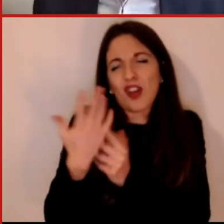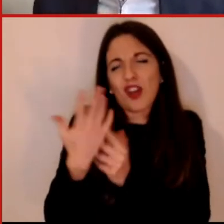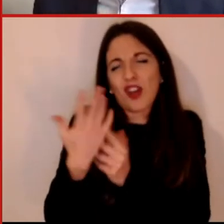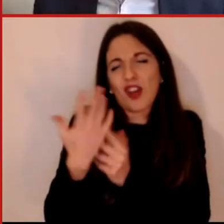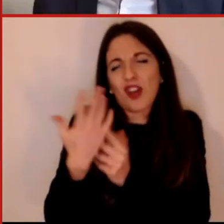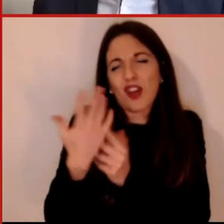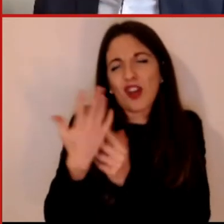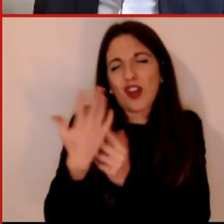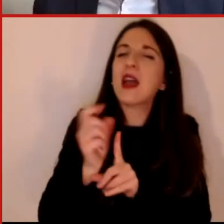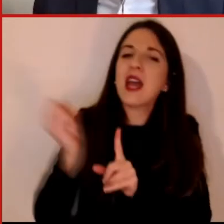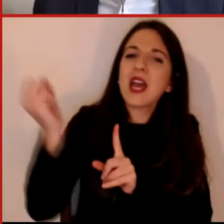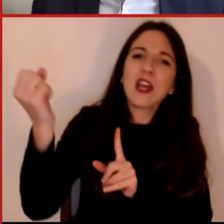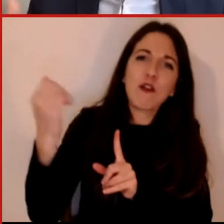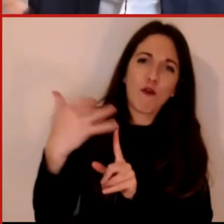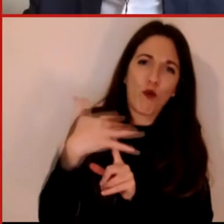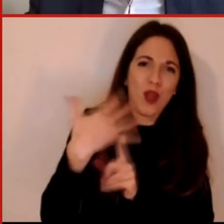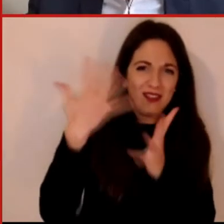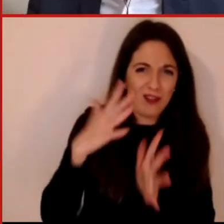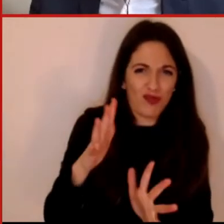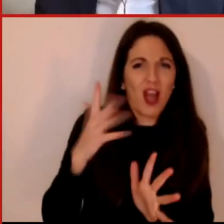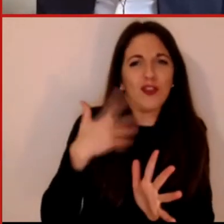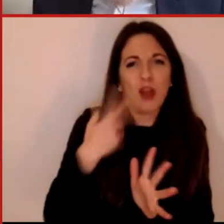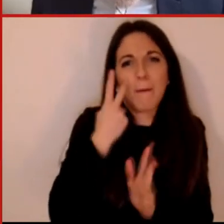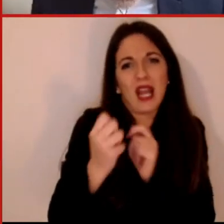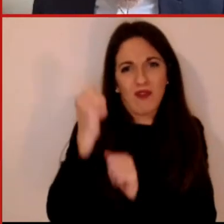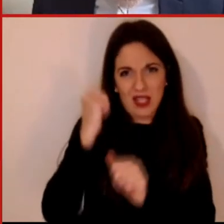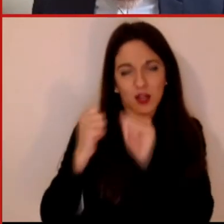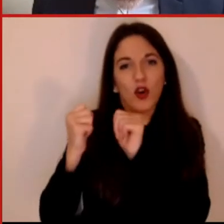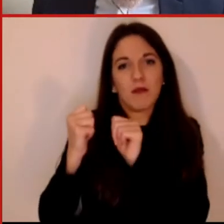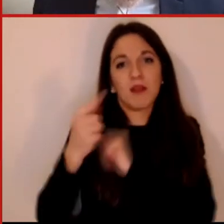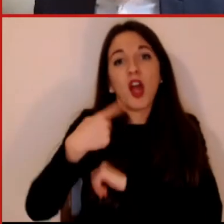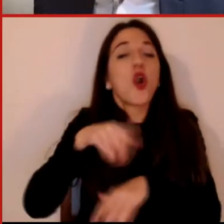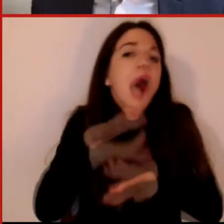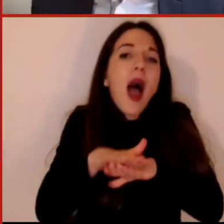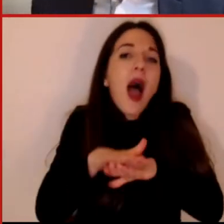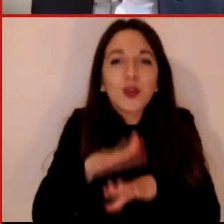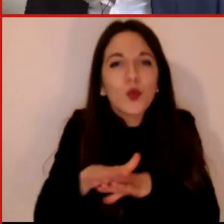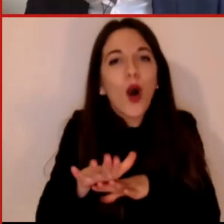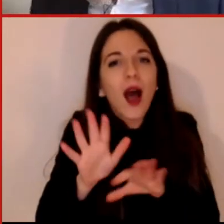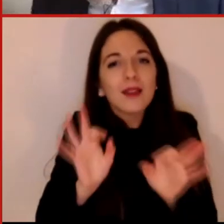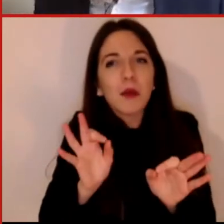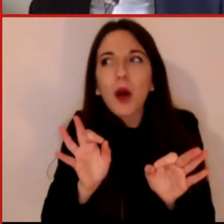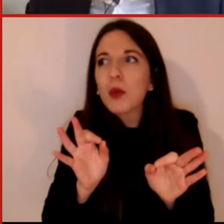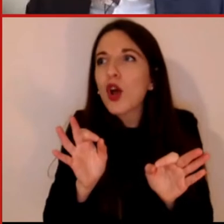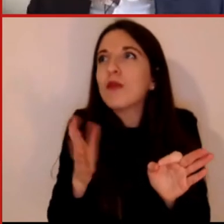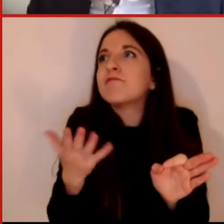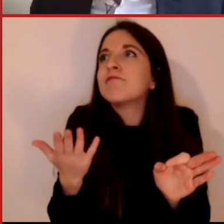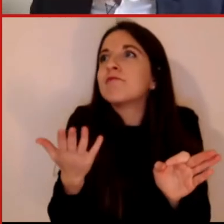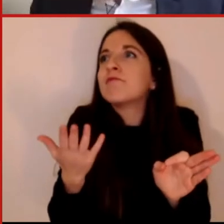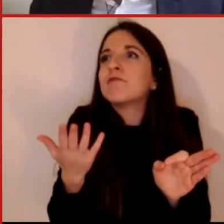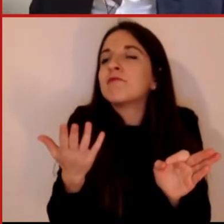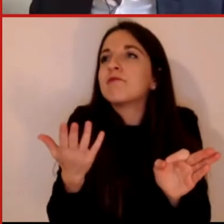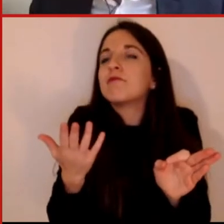degli algoritmi, cioè noi oramai siamo abituati costantemente a muoverci in una